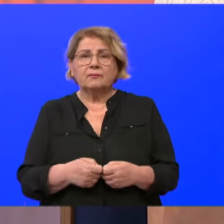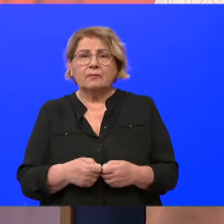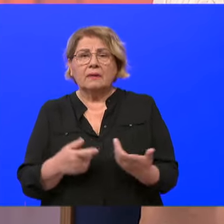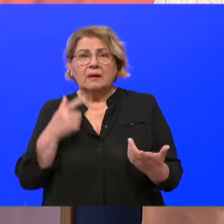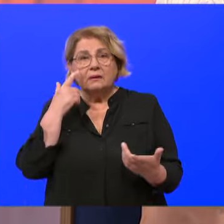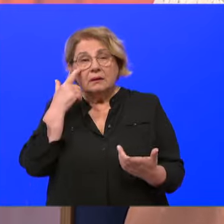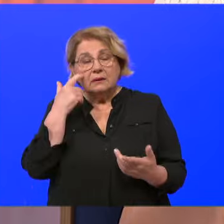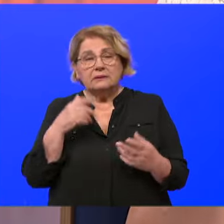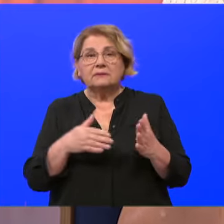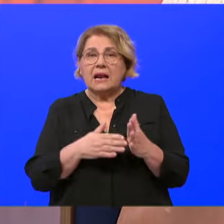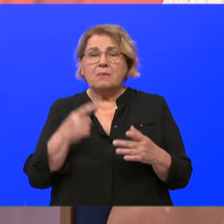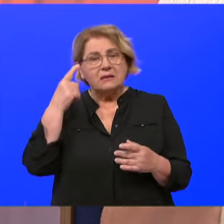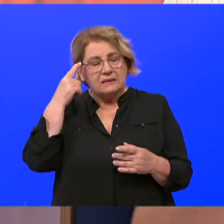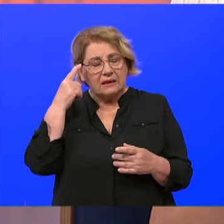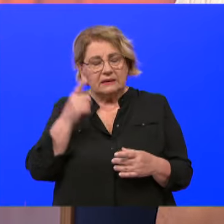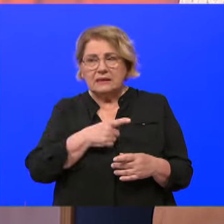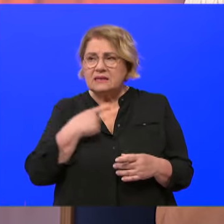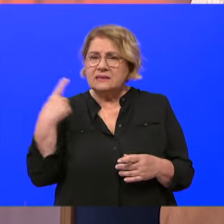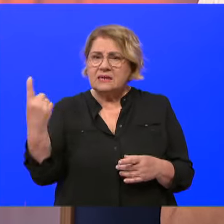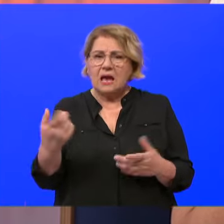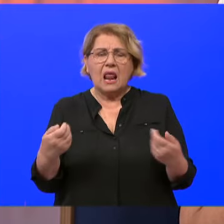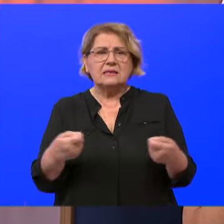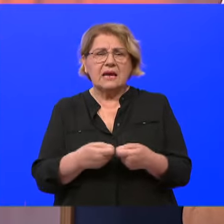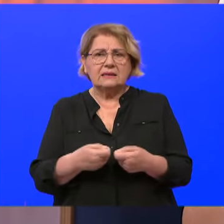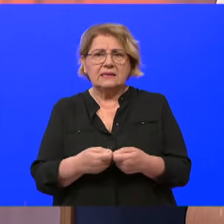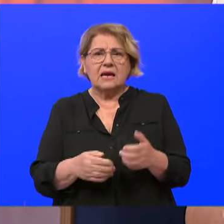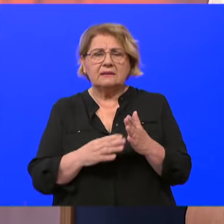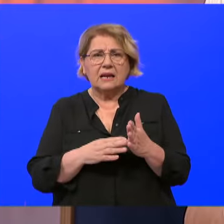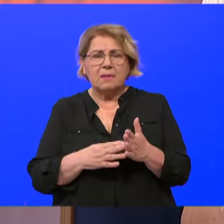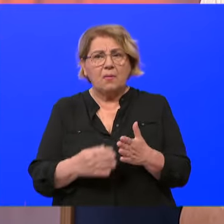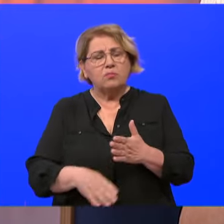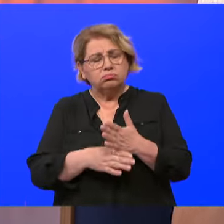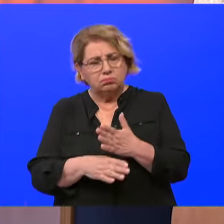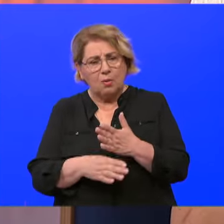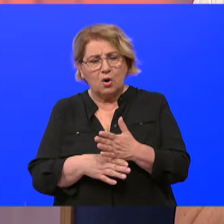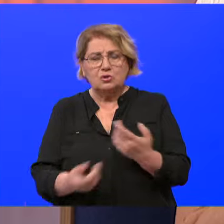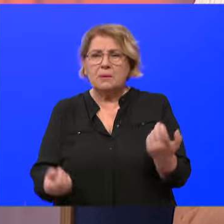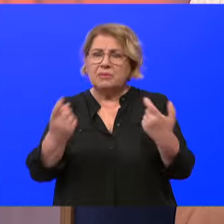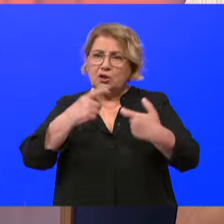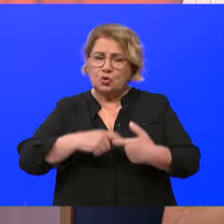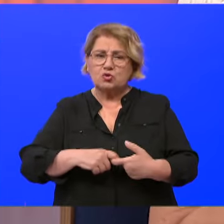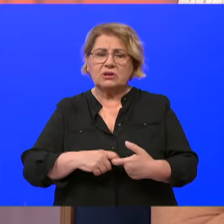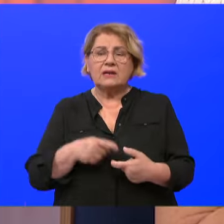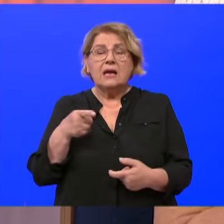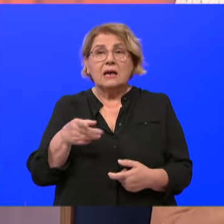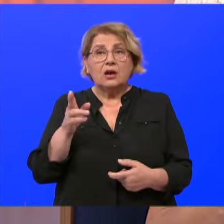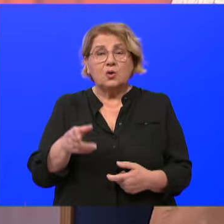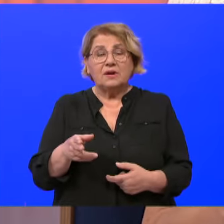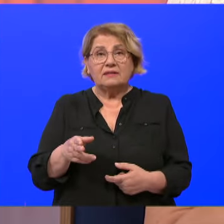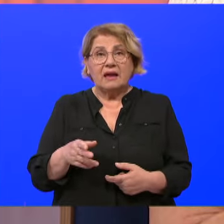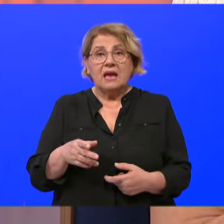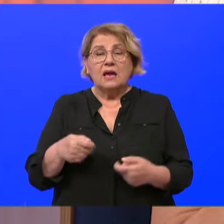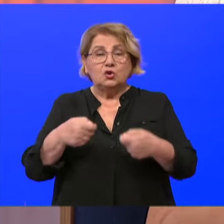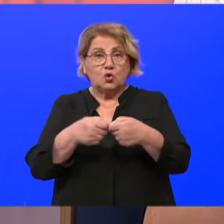društvu važno je znati da svi mi cijela zajednica trebamo na neki način pripomoći i pridružiti im se da bi onda te Lige,